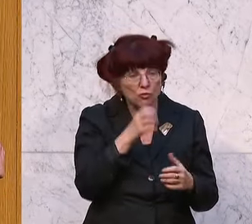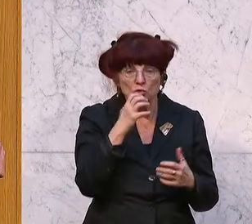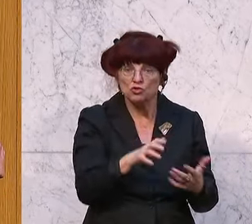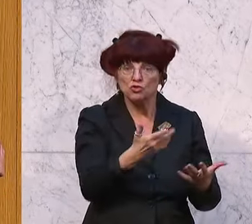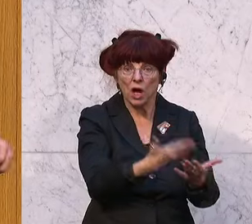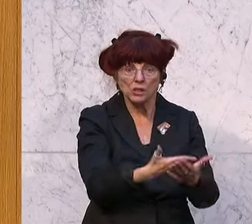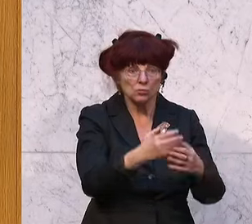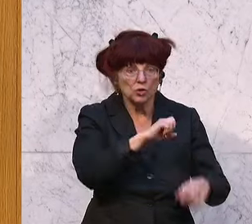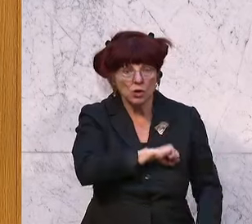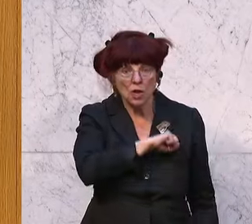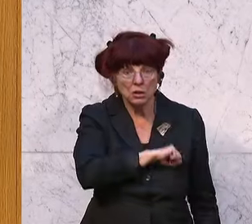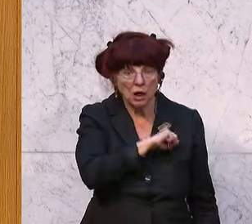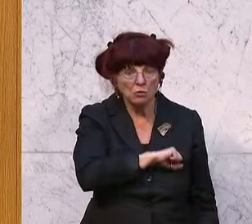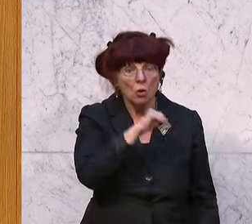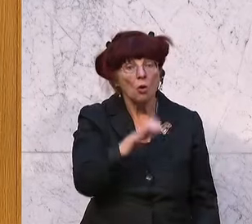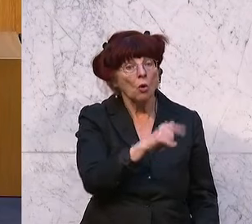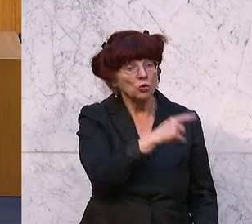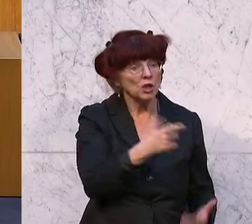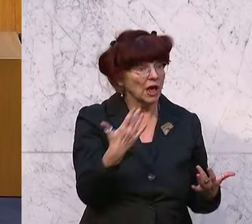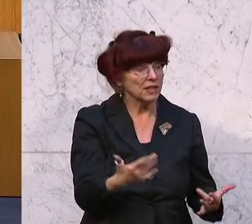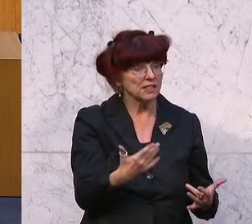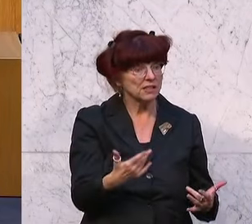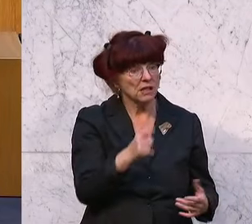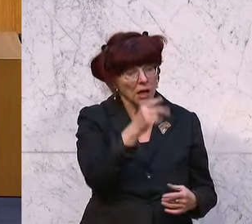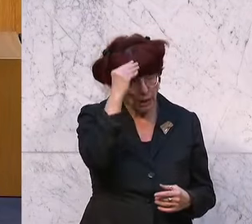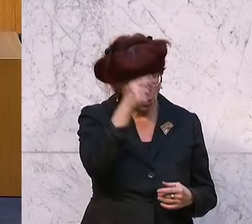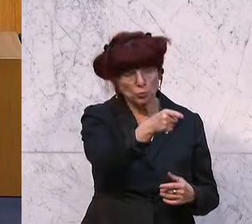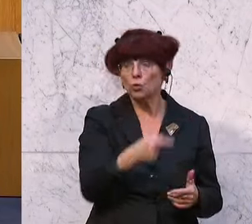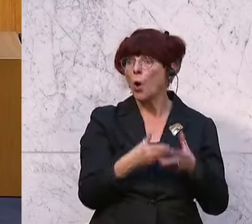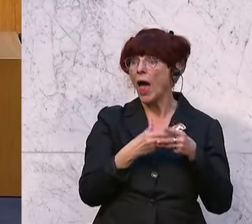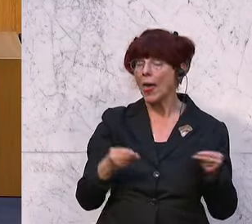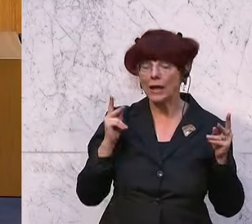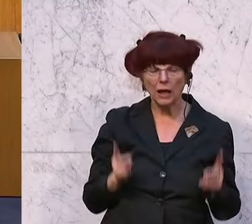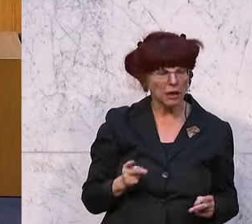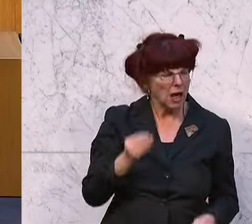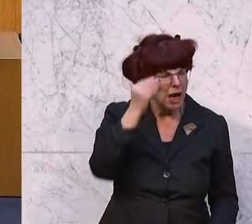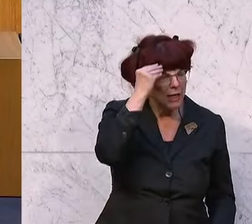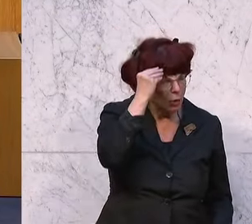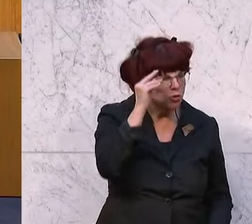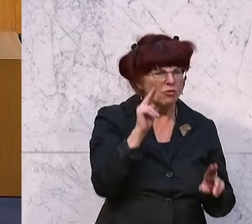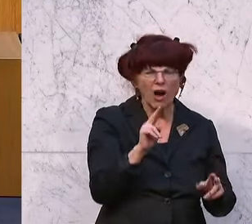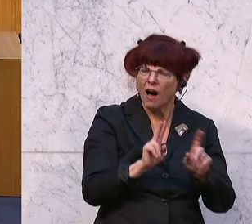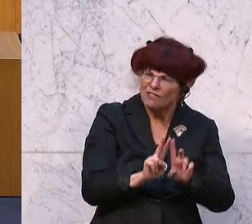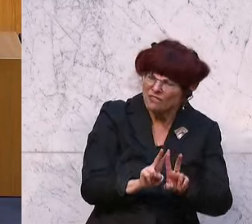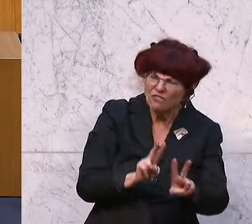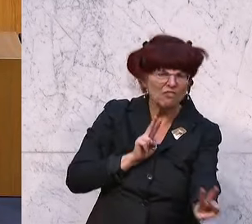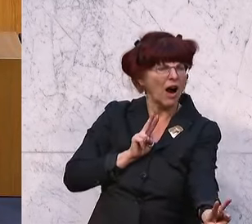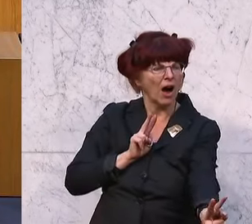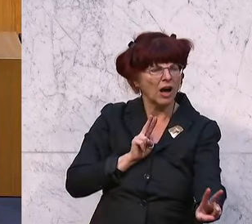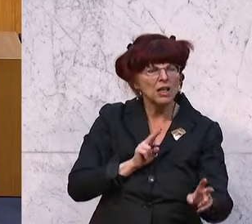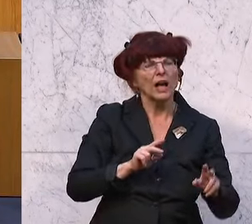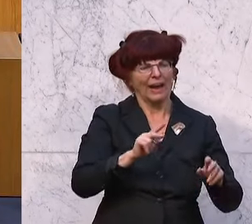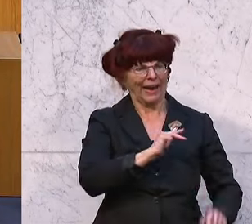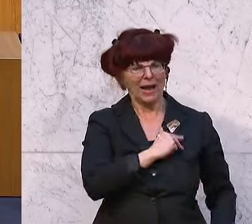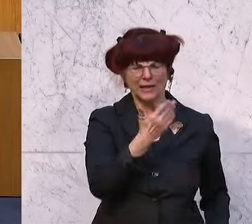leidet, dass die jetzt plötzlich anfangen, dann Ihre Heilkräfte zu glauben? Ja, sind Sie wirklich schon so weit weg von der Wirklichkeit, dass